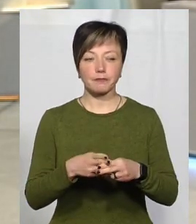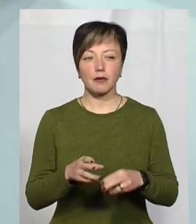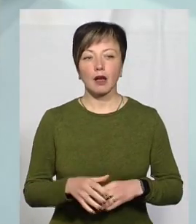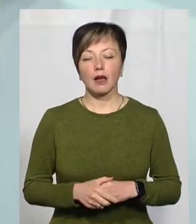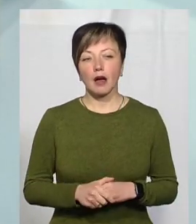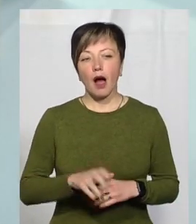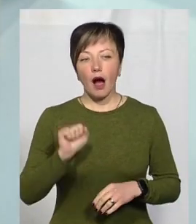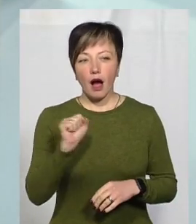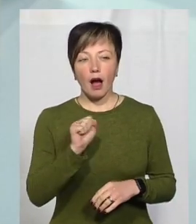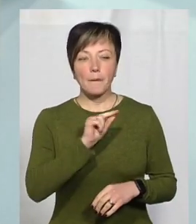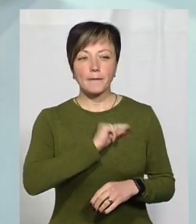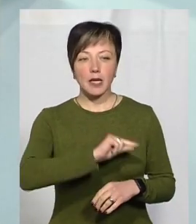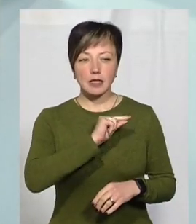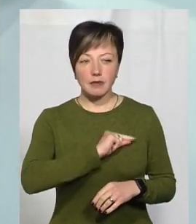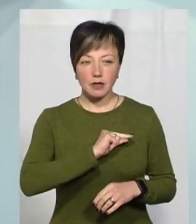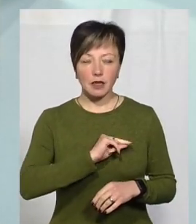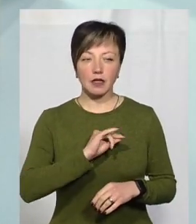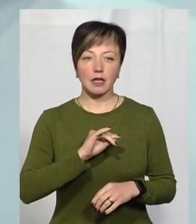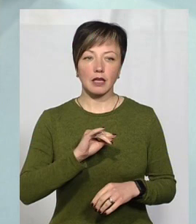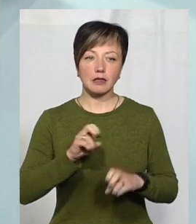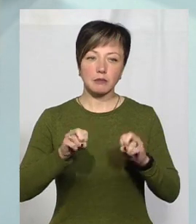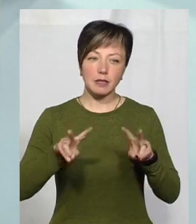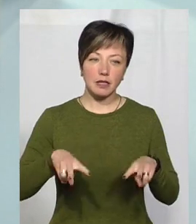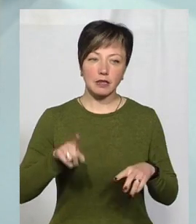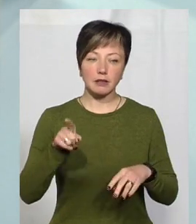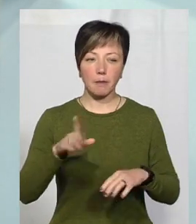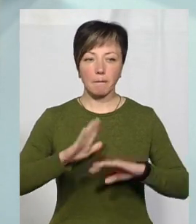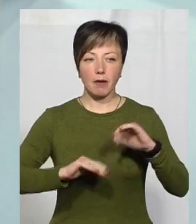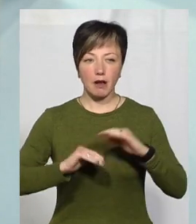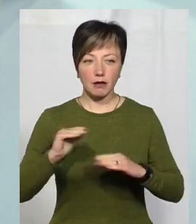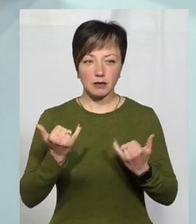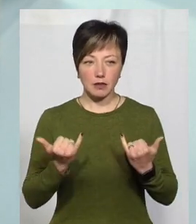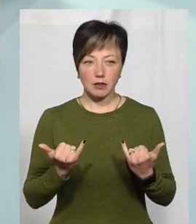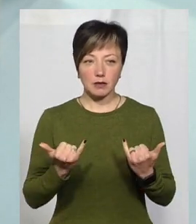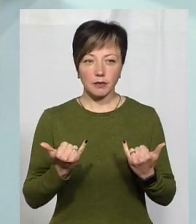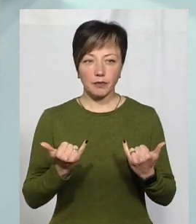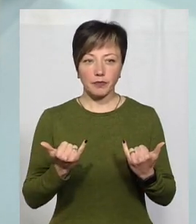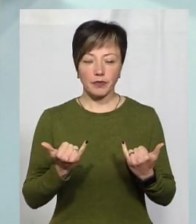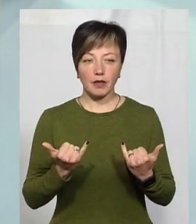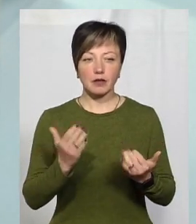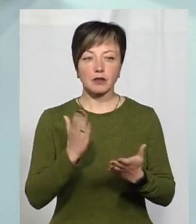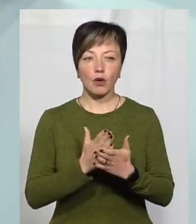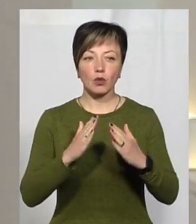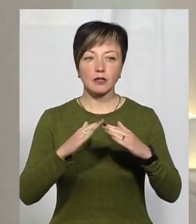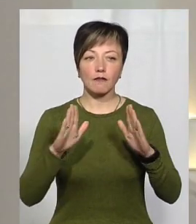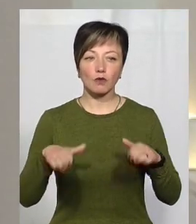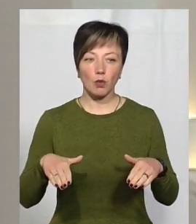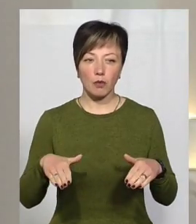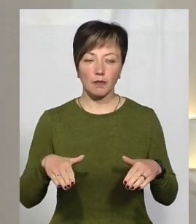Співробітники і молоді спеціалісти, які там проходять практику, вони знаходяться вдома